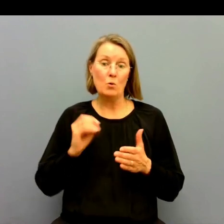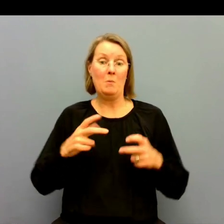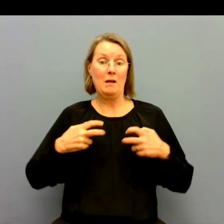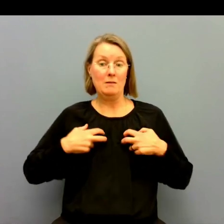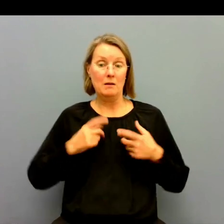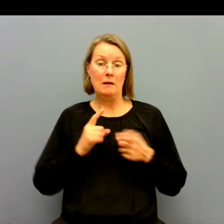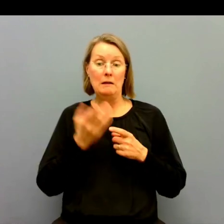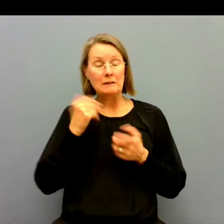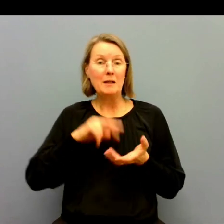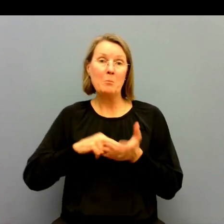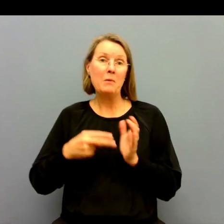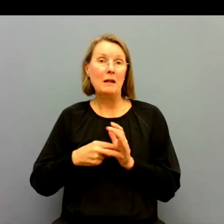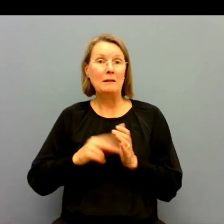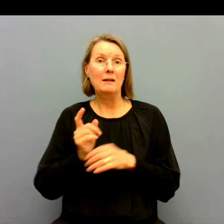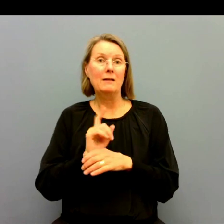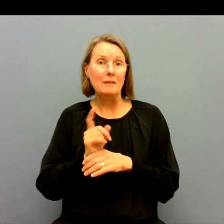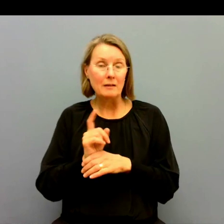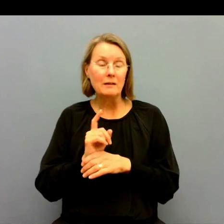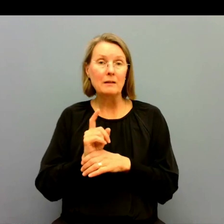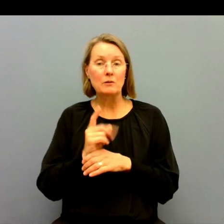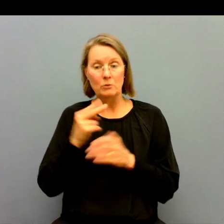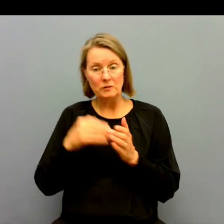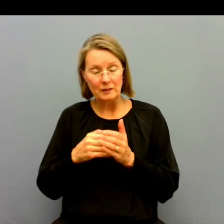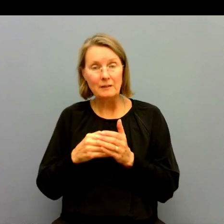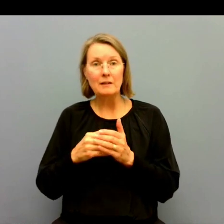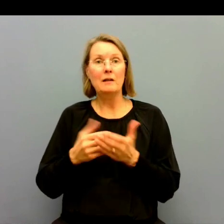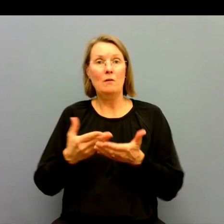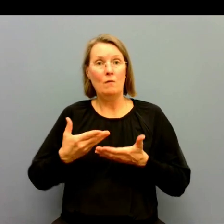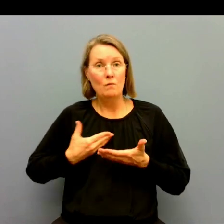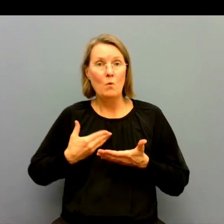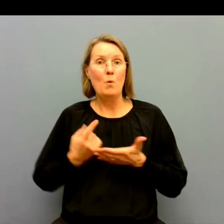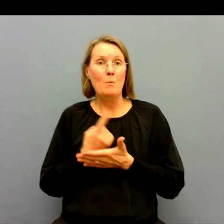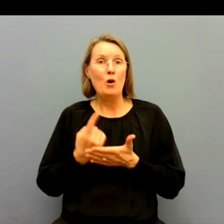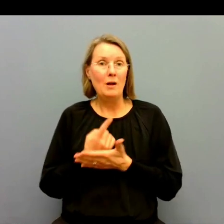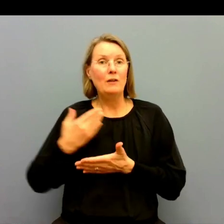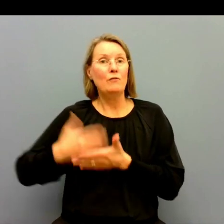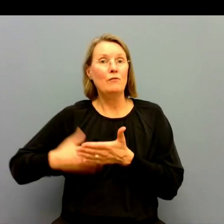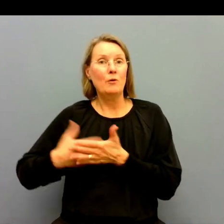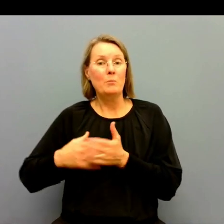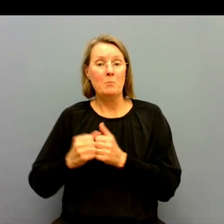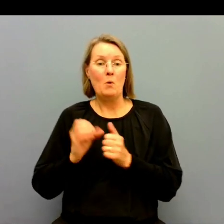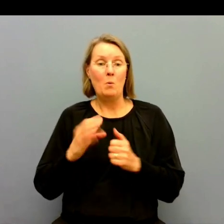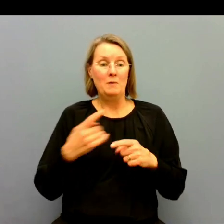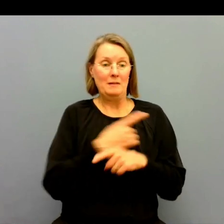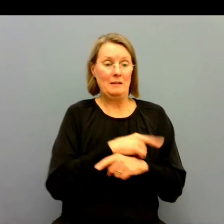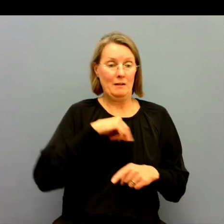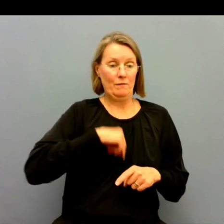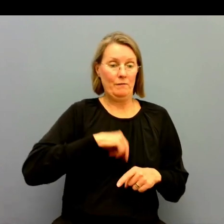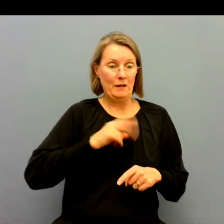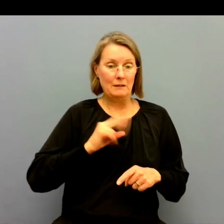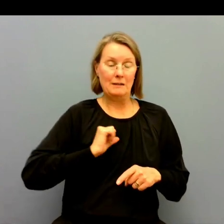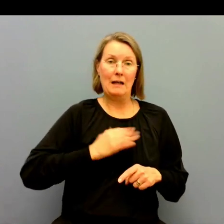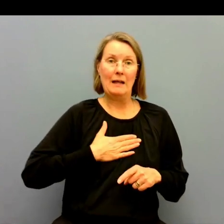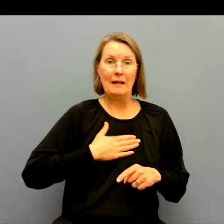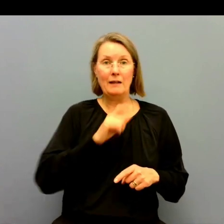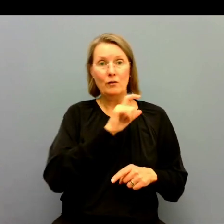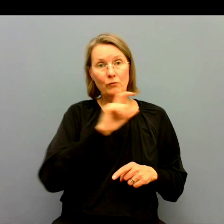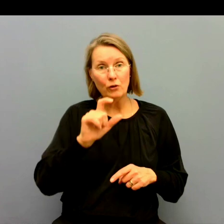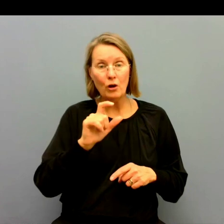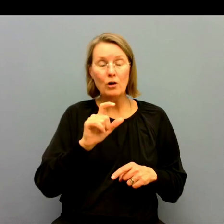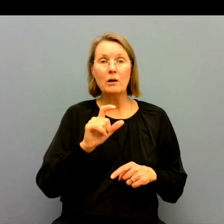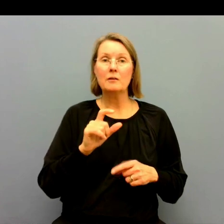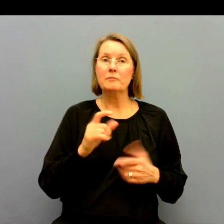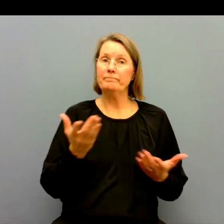Är man anställd, ja då kanske man kan planera sin tid och få in förberedstiden men jobbar man som frilansare eller